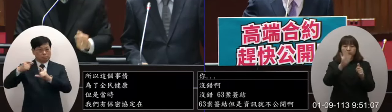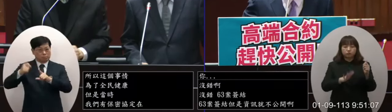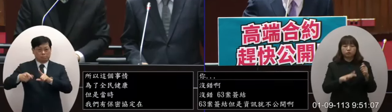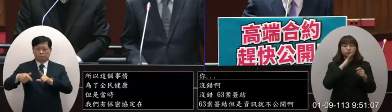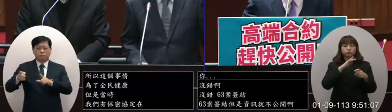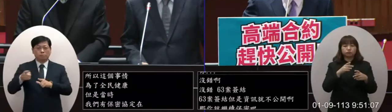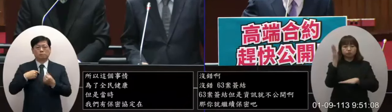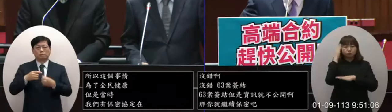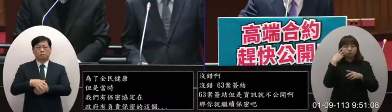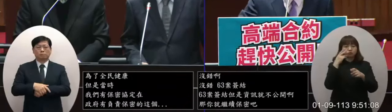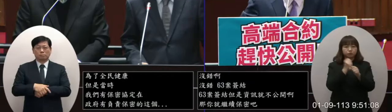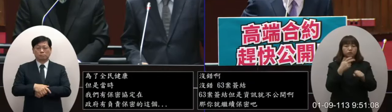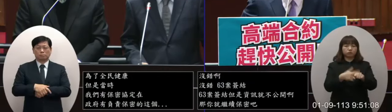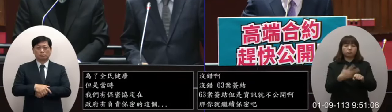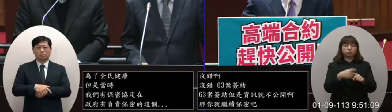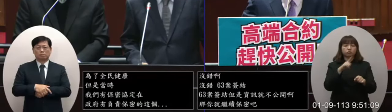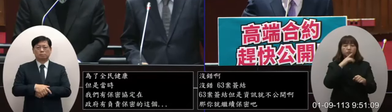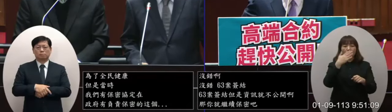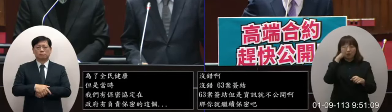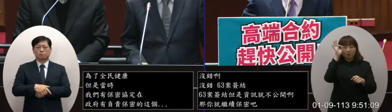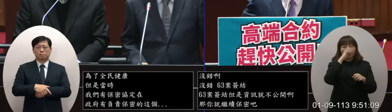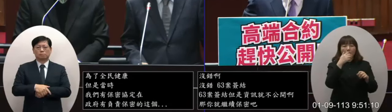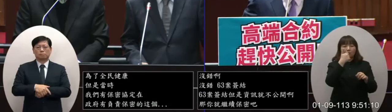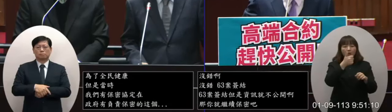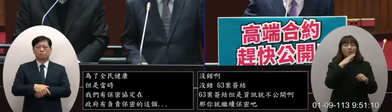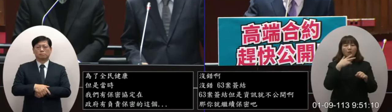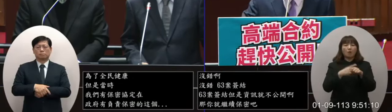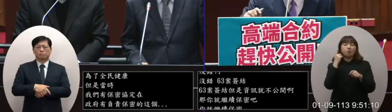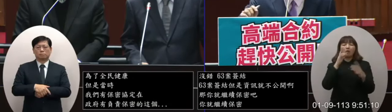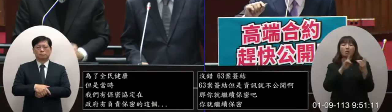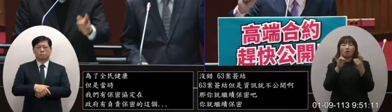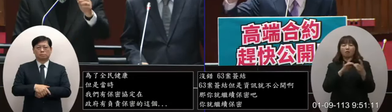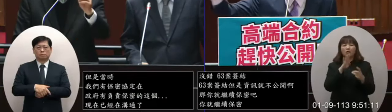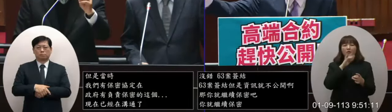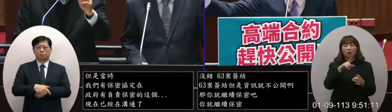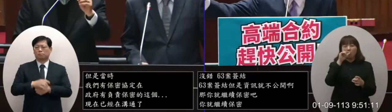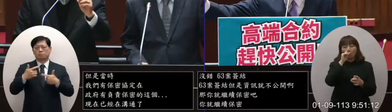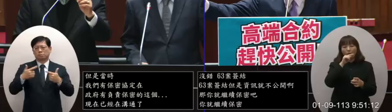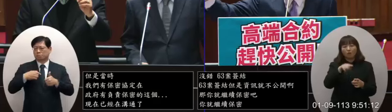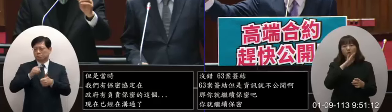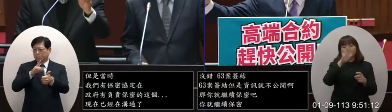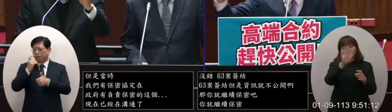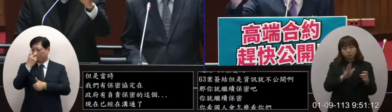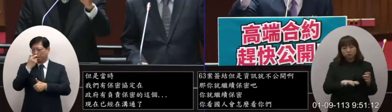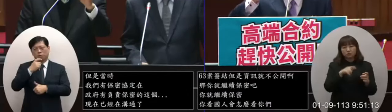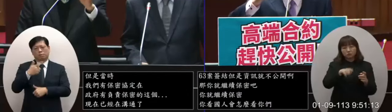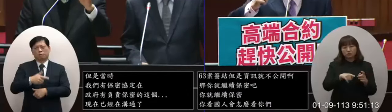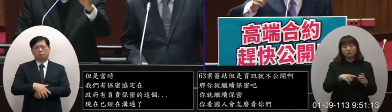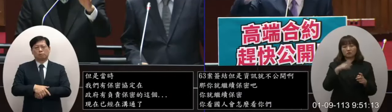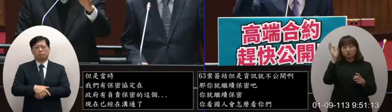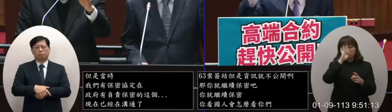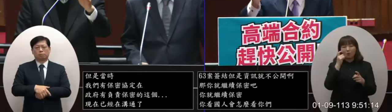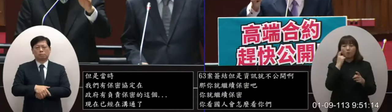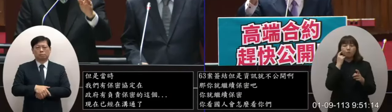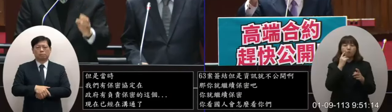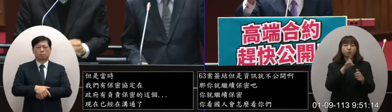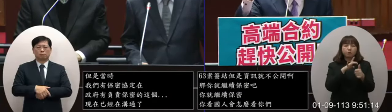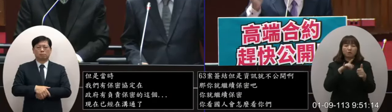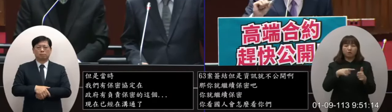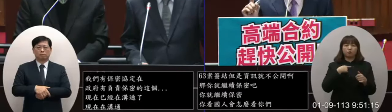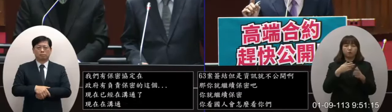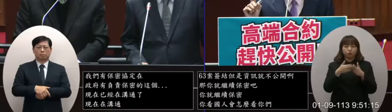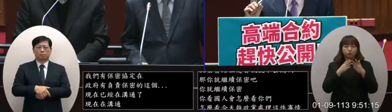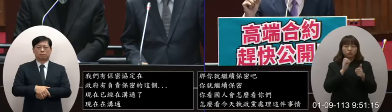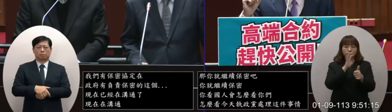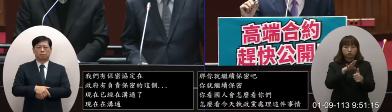的核心在執行裡成功的人找方法失敗找藉口我想如果你要這樣的態度用這樣的態度面對民意必須院